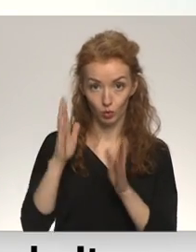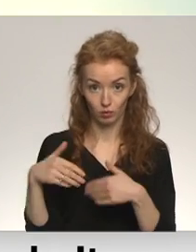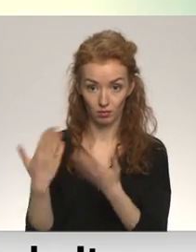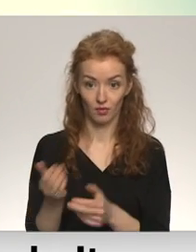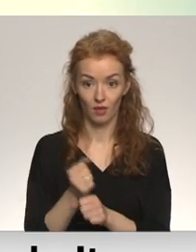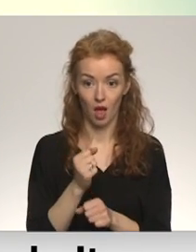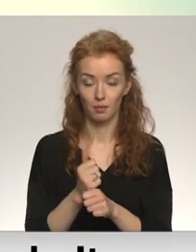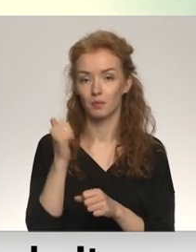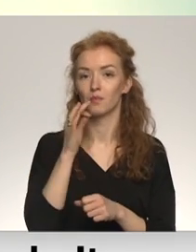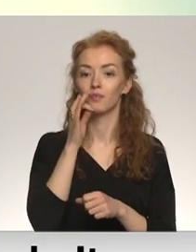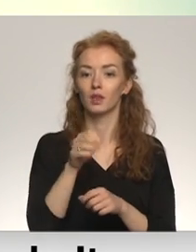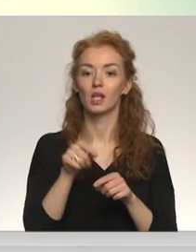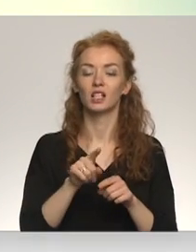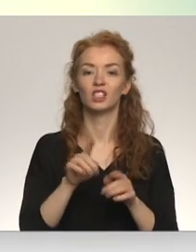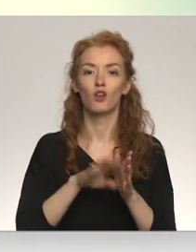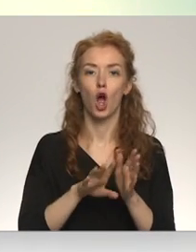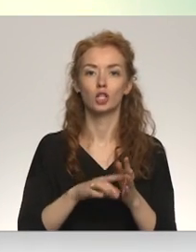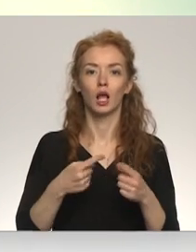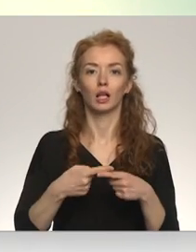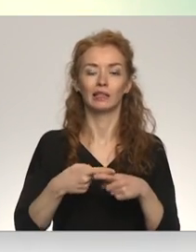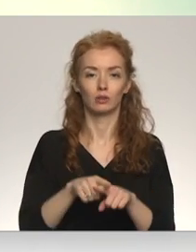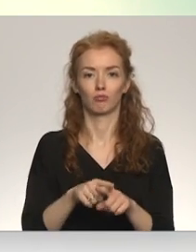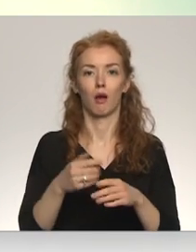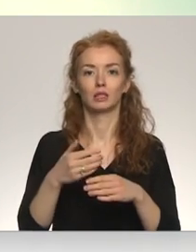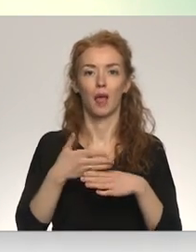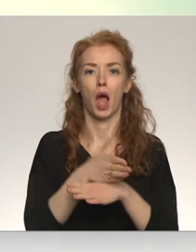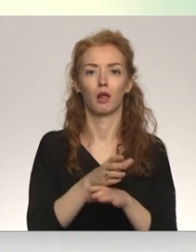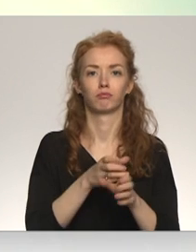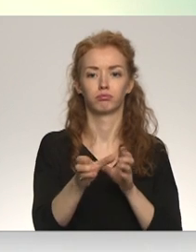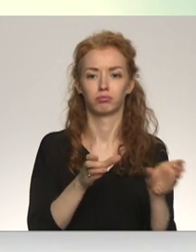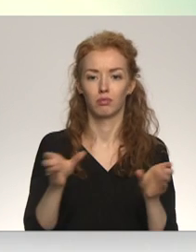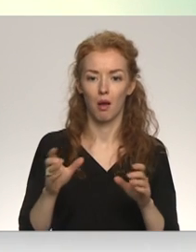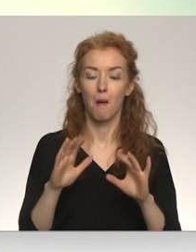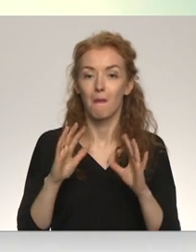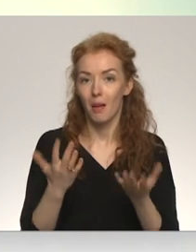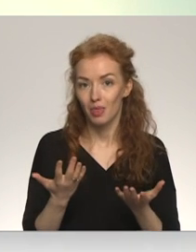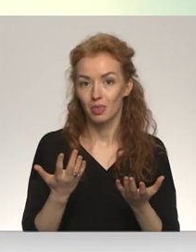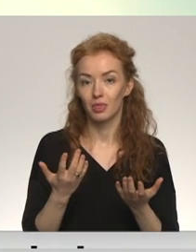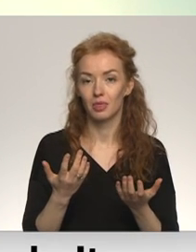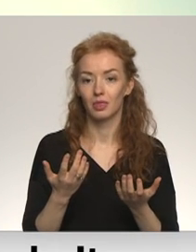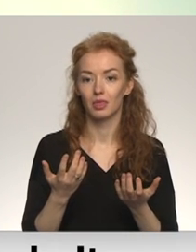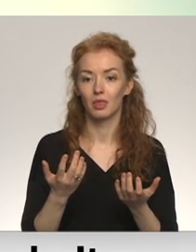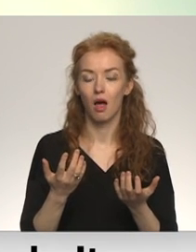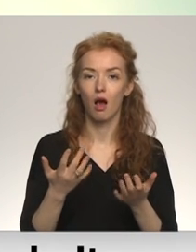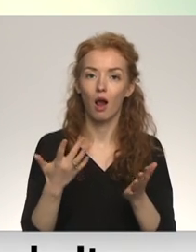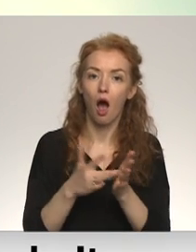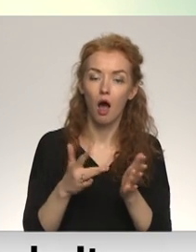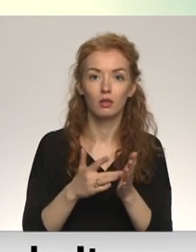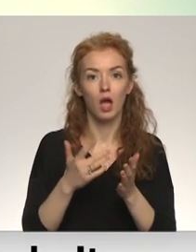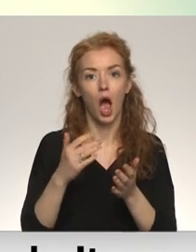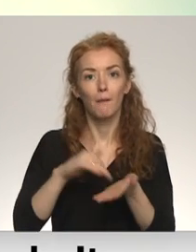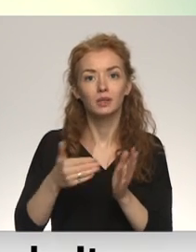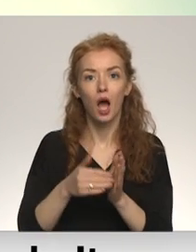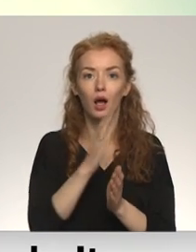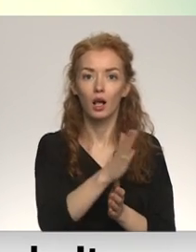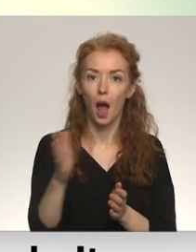Tas ir mehānisks sadālījums, bet katrā ziņā te ir kaut kādiem apzinātiem apstāktiem, ko